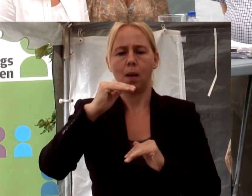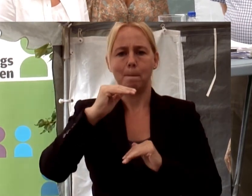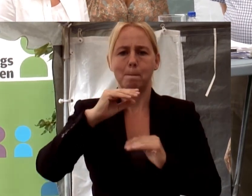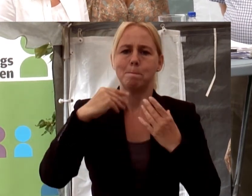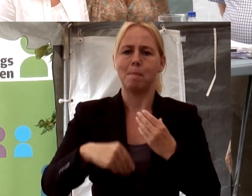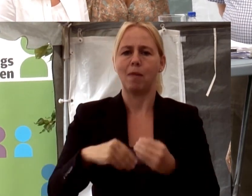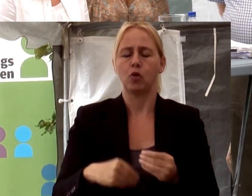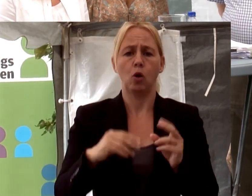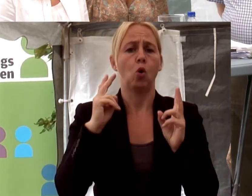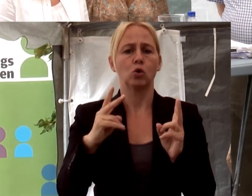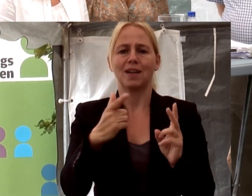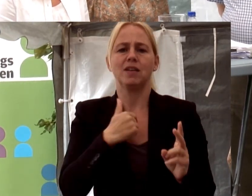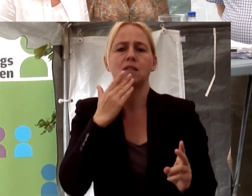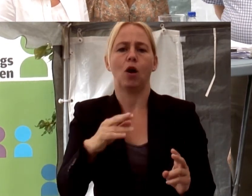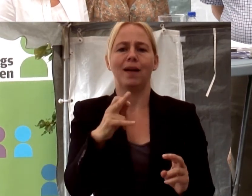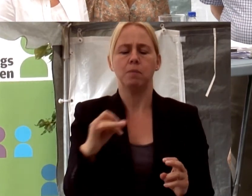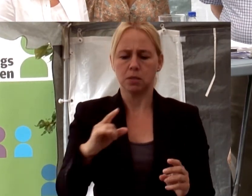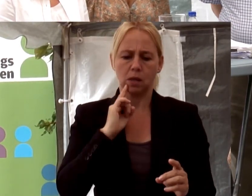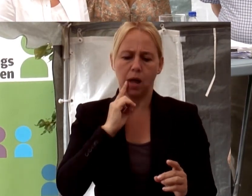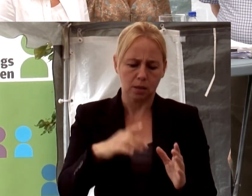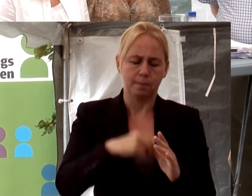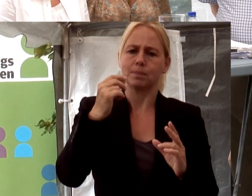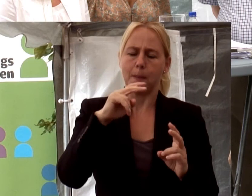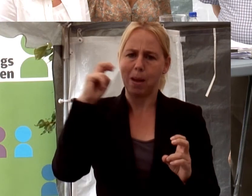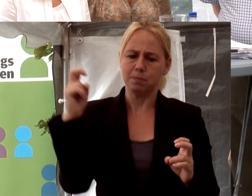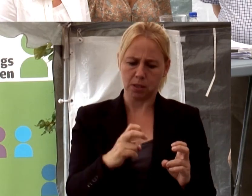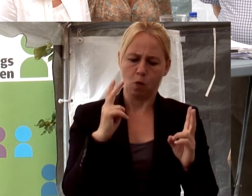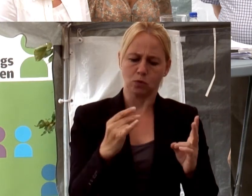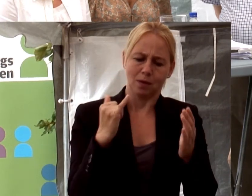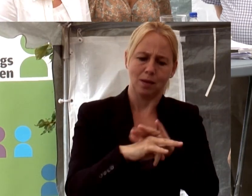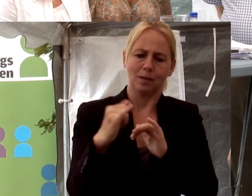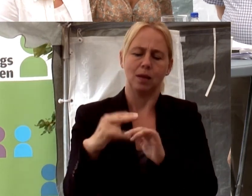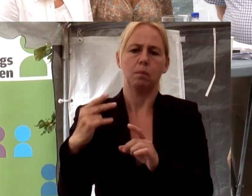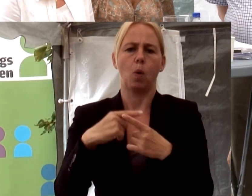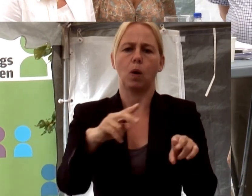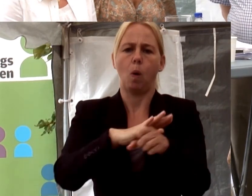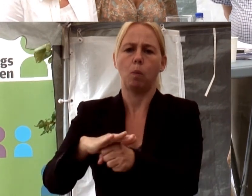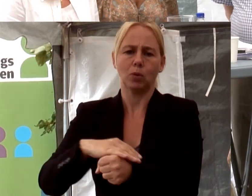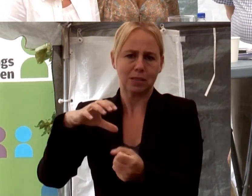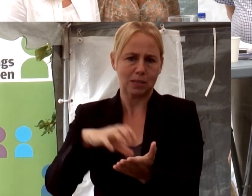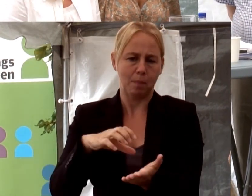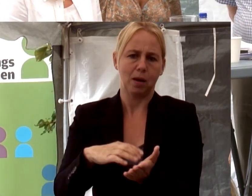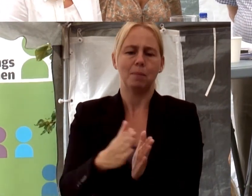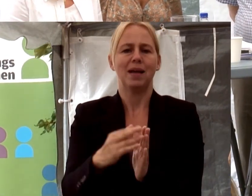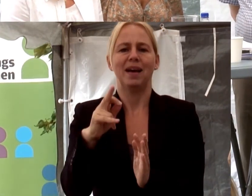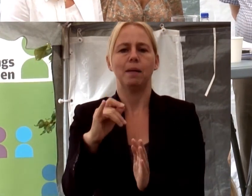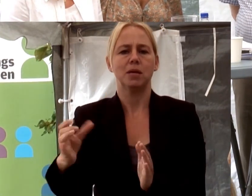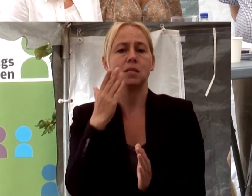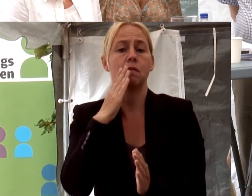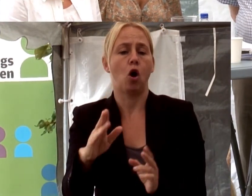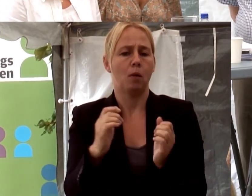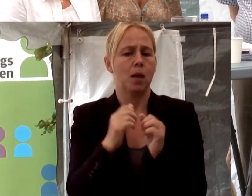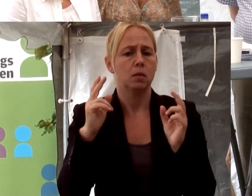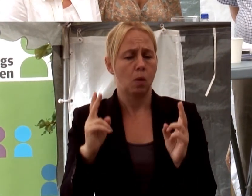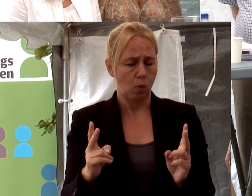Och inte allra minst när vi svarar på remisser. Att alltid lyfta de här perspektiven in i olika områden i samhället genom en remissvar. Sen